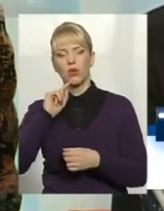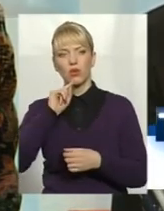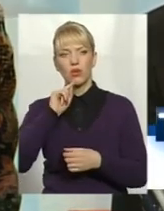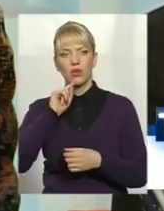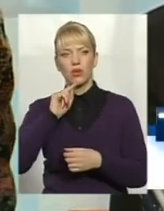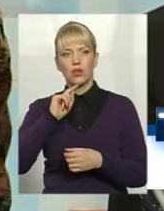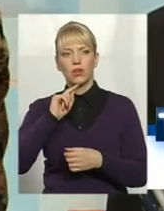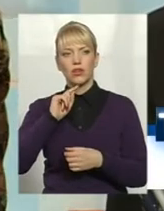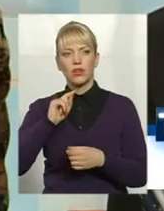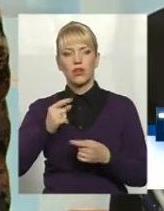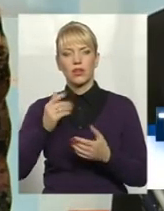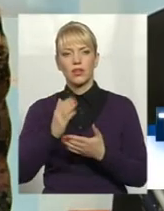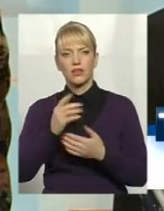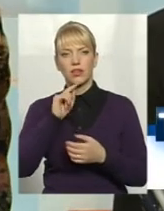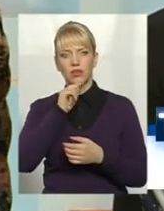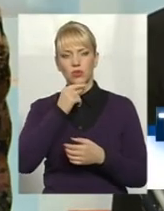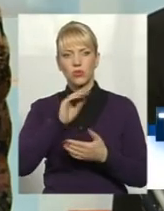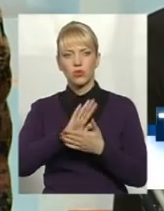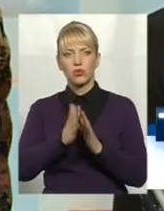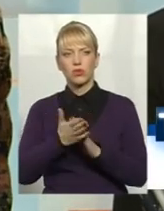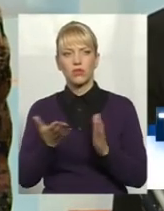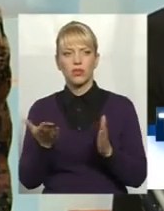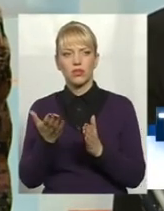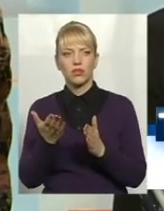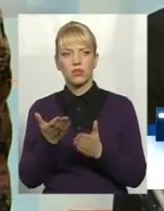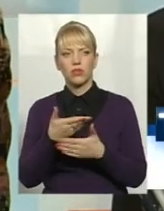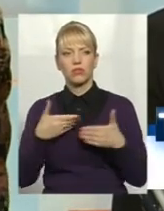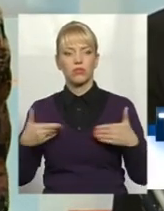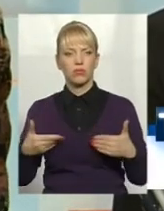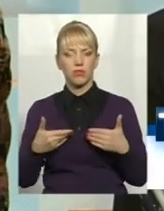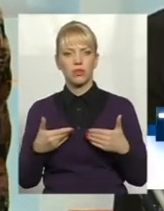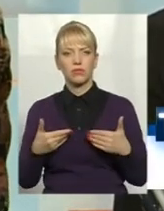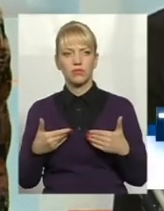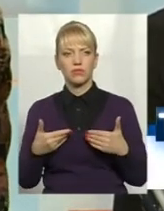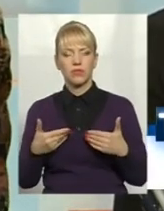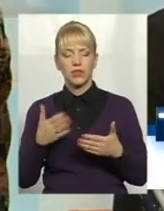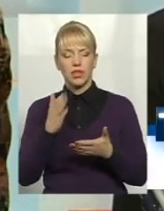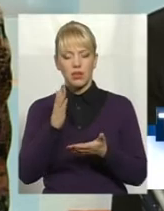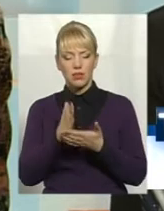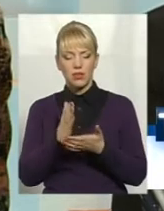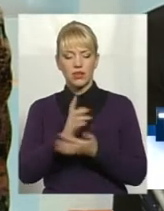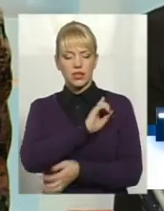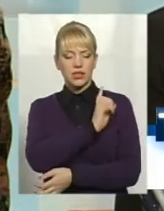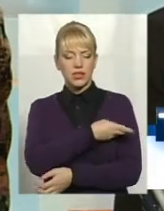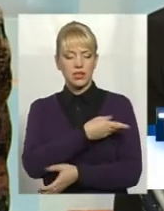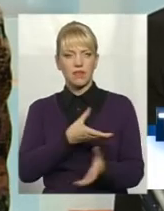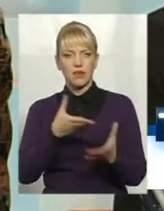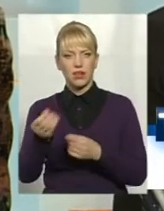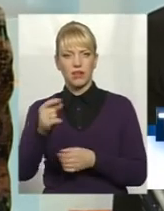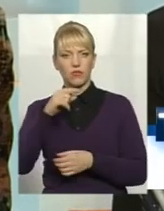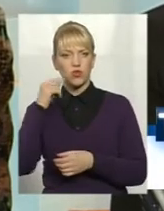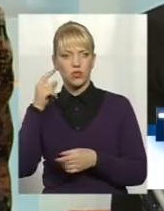теж економічні якісь якісь цікаві, які мають сильне вліяние в Росії теж в даний момент.